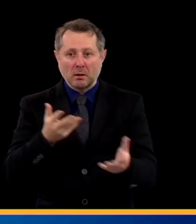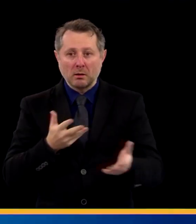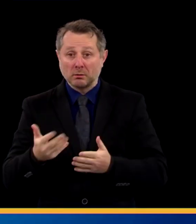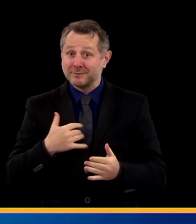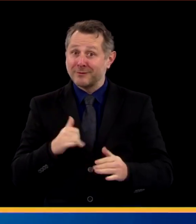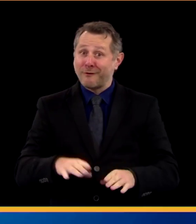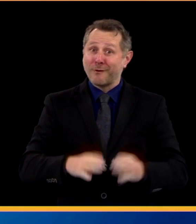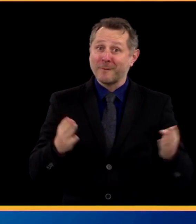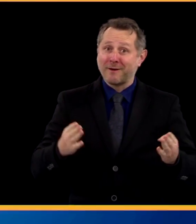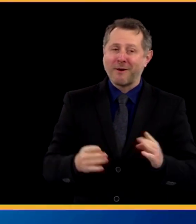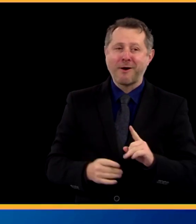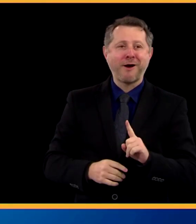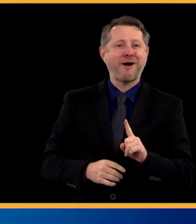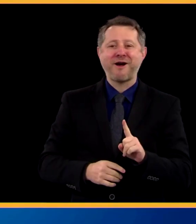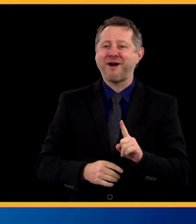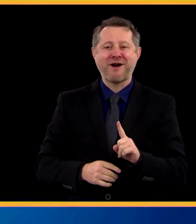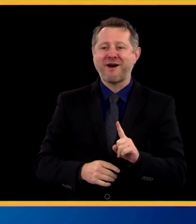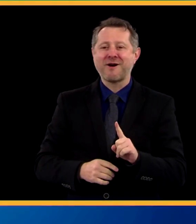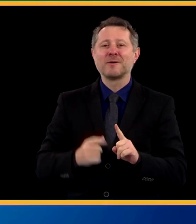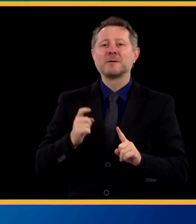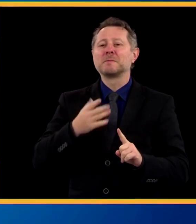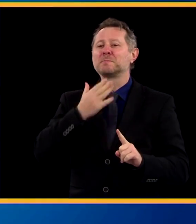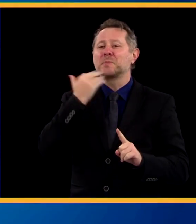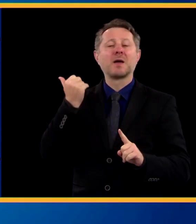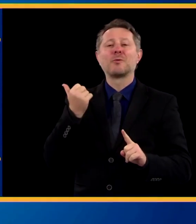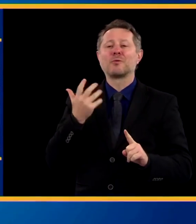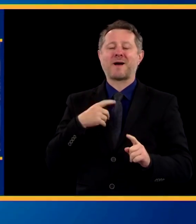Leben neu denken und verbessern nach dieser Pause.